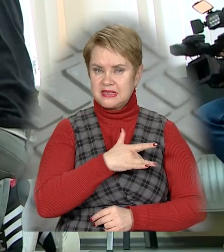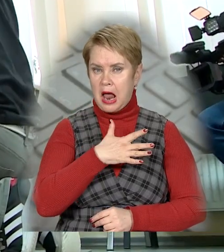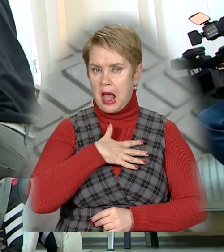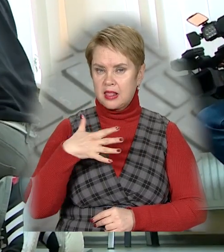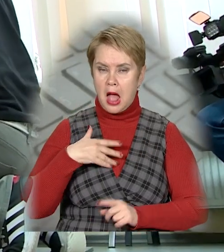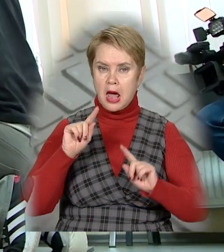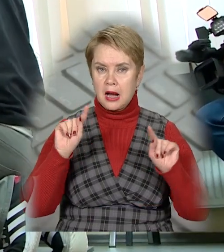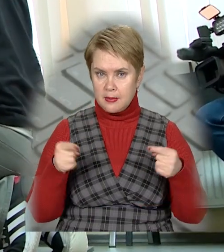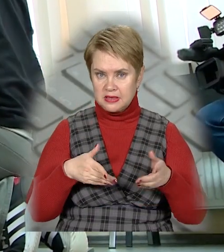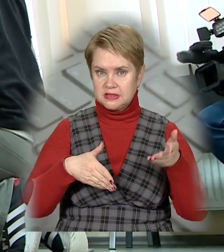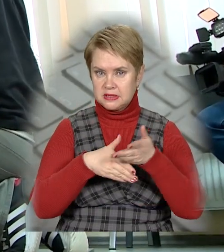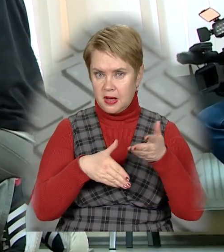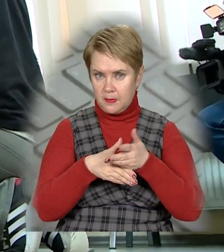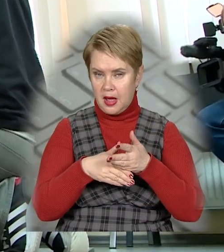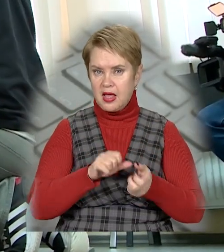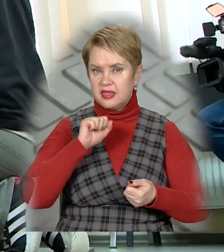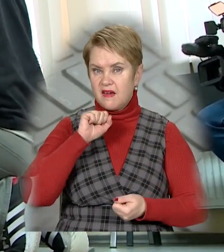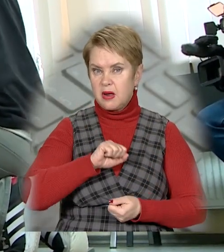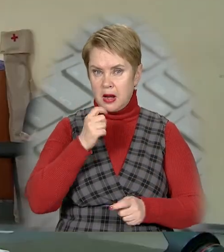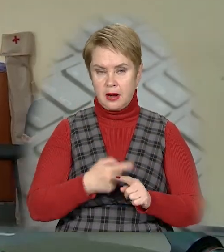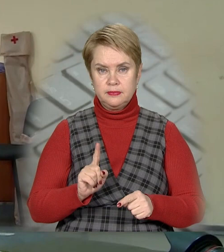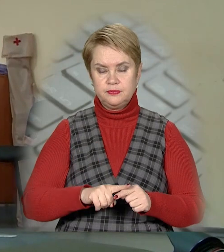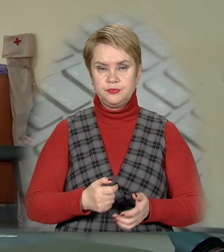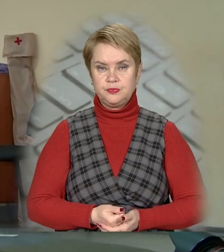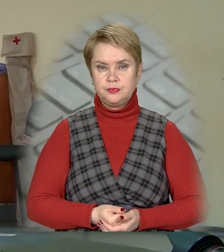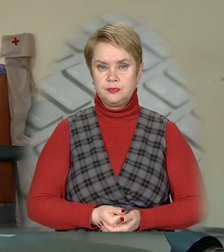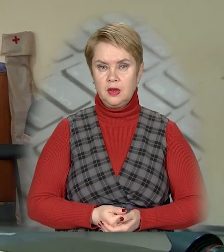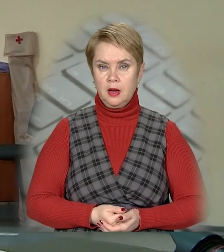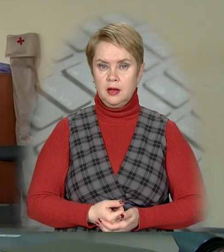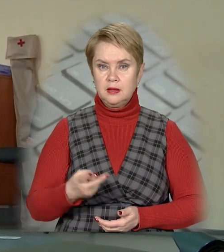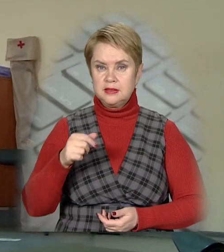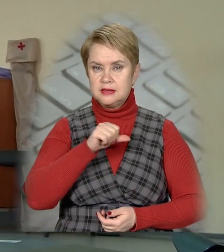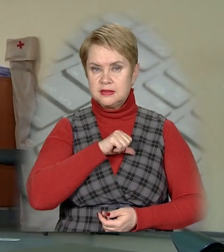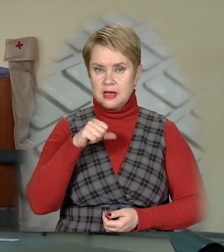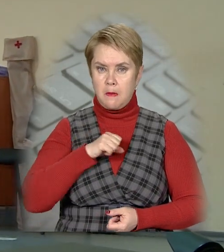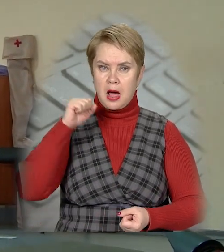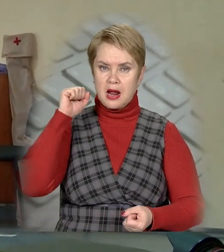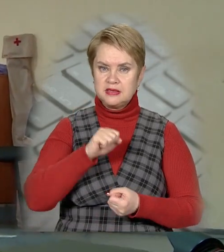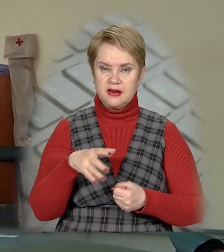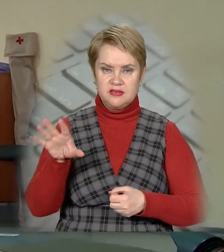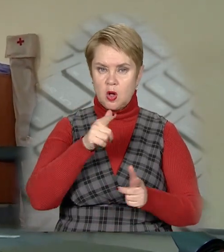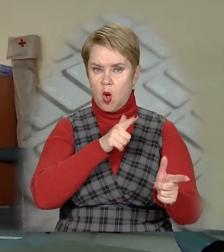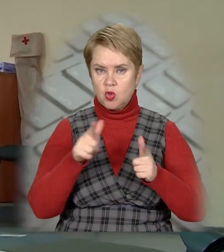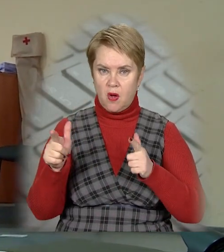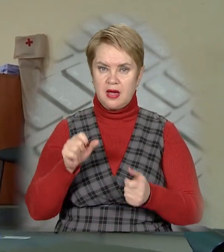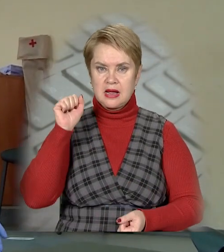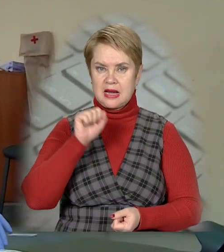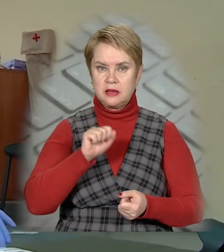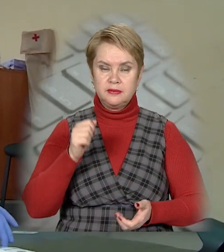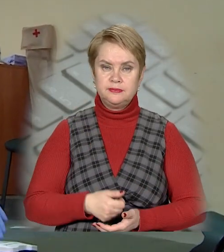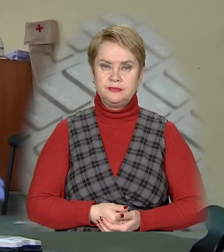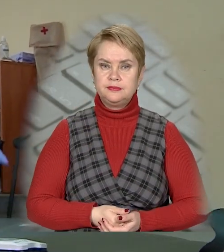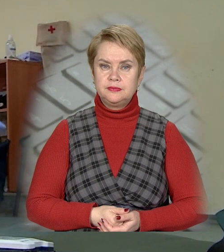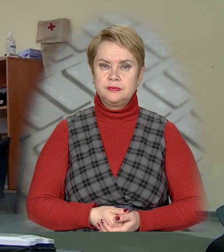серцево-легенева реанімація за допомогою дефібрілятора. Перед тим треба гучно викрикнути саме розряд. Всі готові? Розряд!